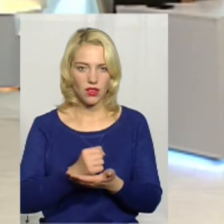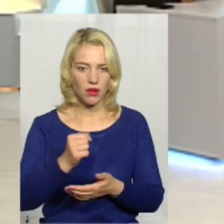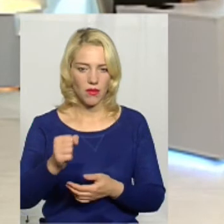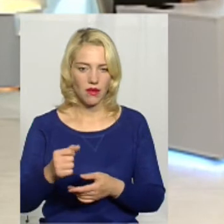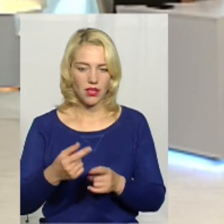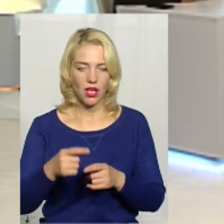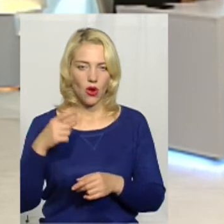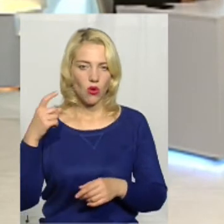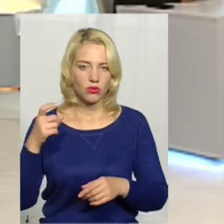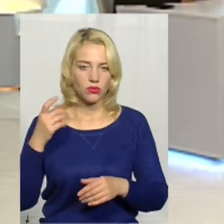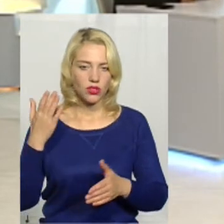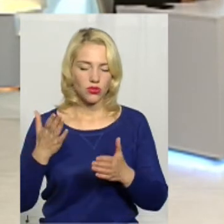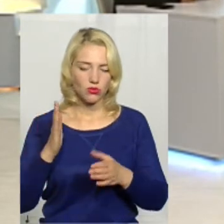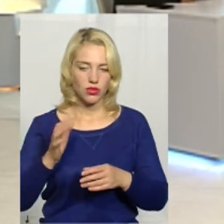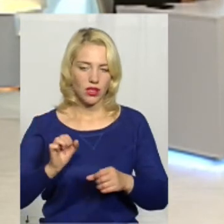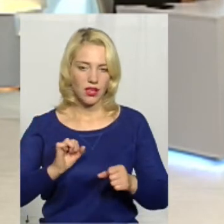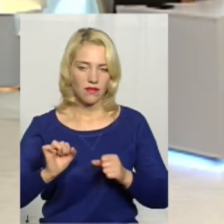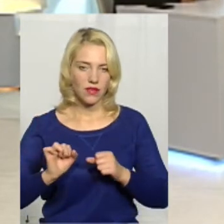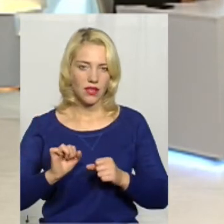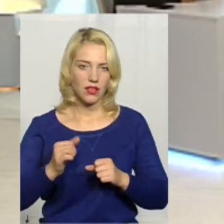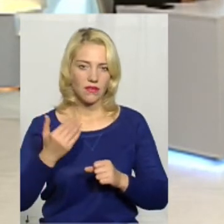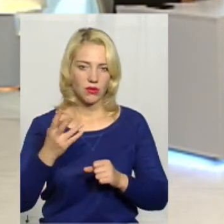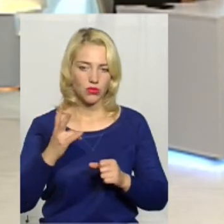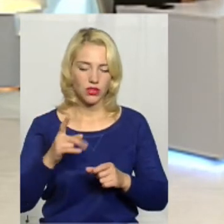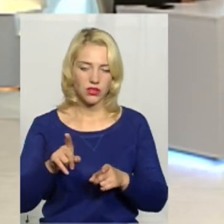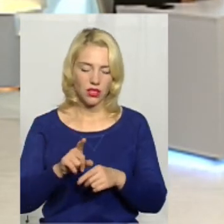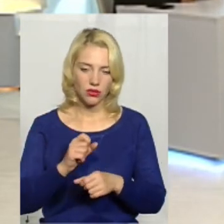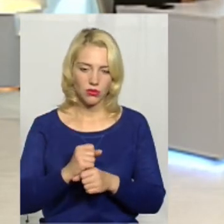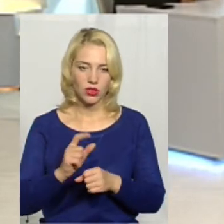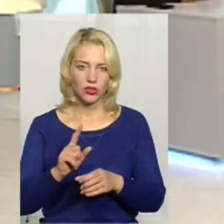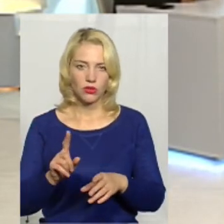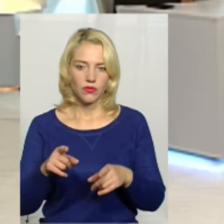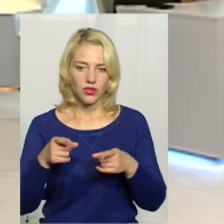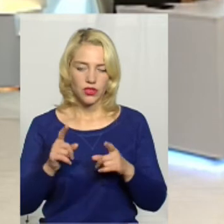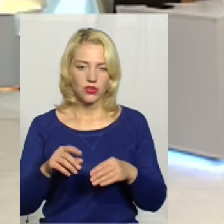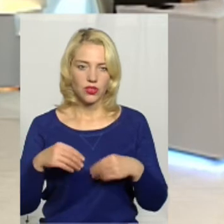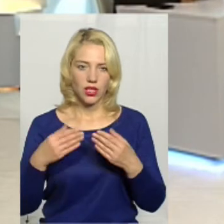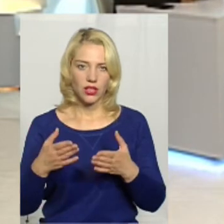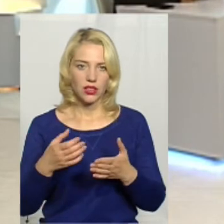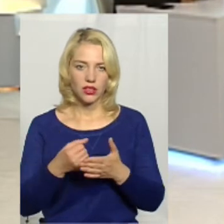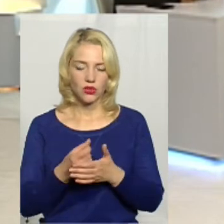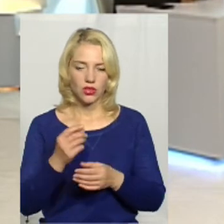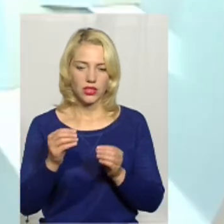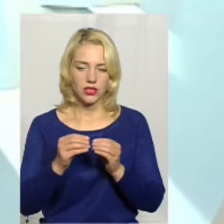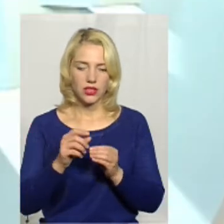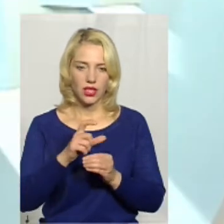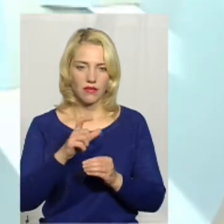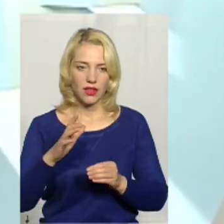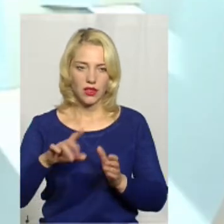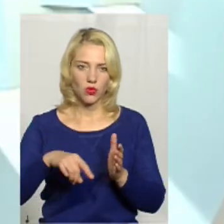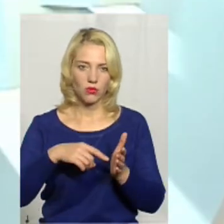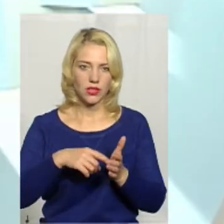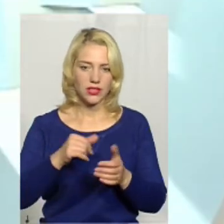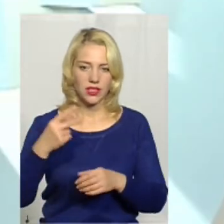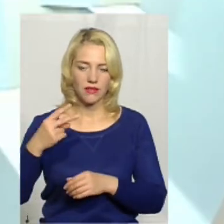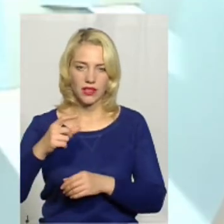якщо буде керівник господарю, він буде вирігурувати так, але для того, щоб надати дійсно до 10 хвилин в місті і до